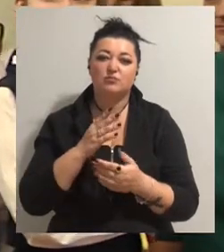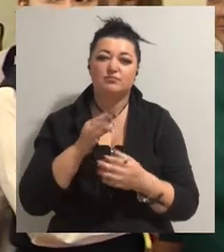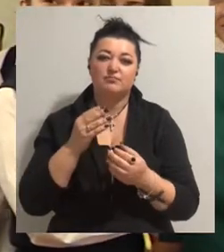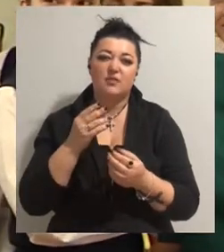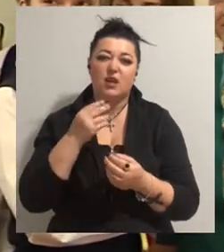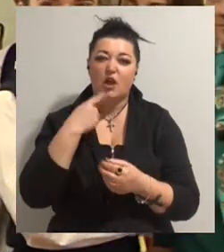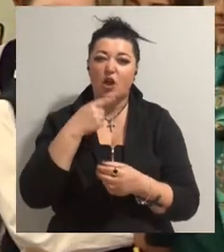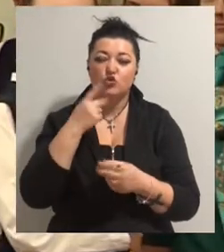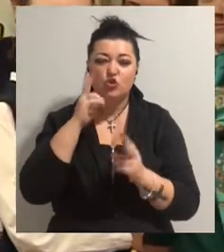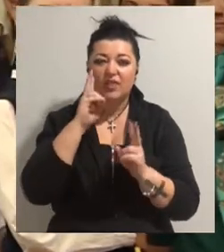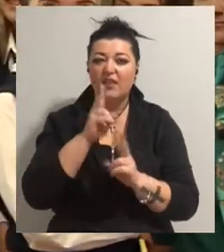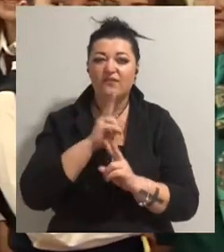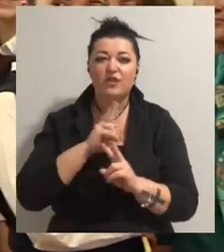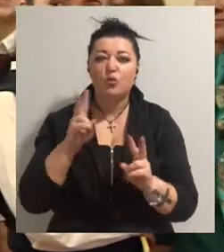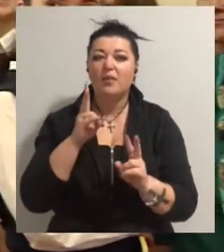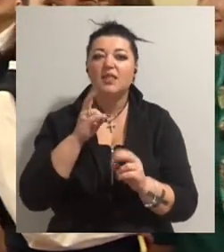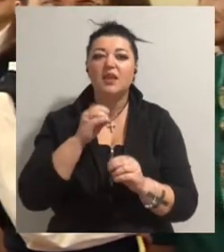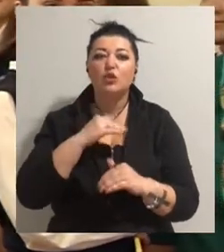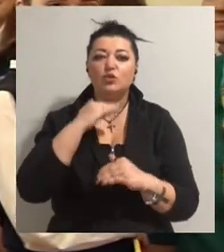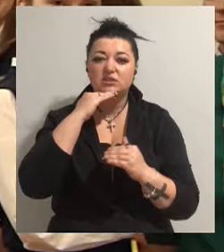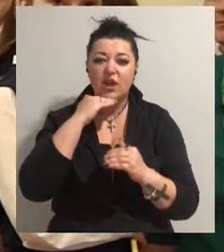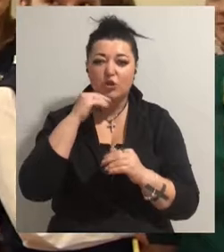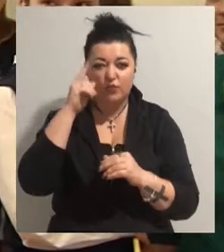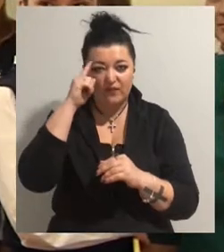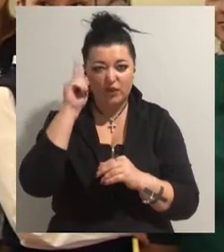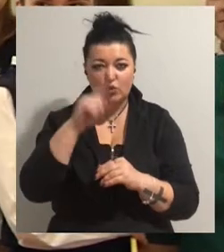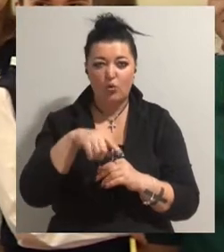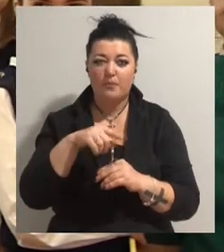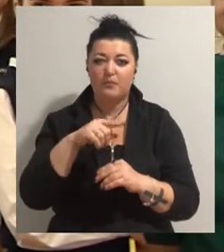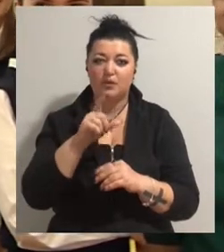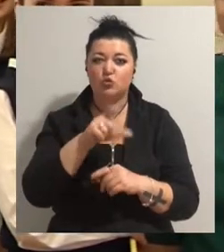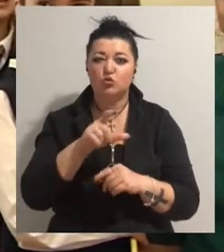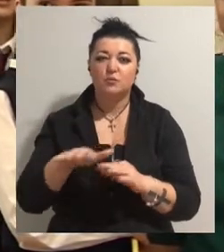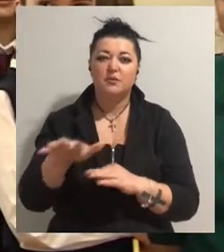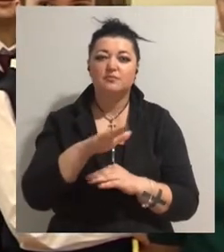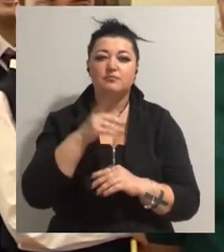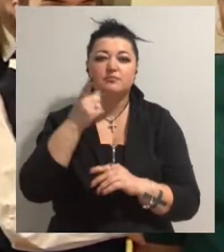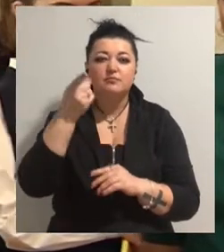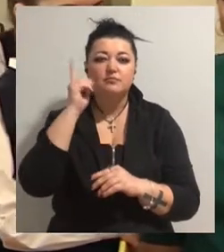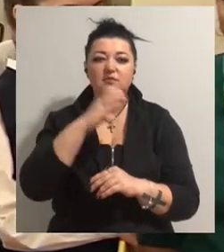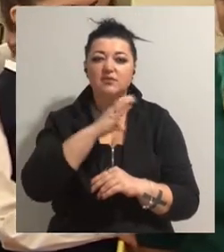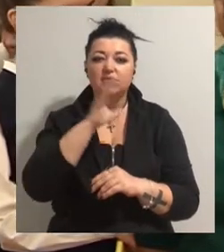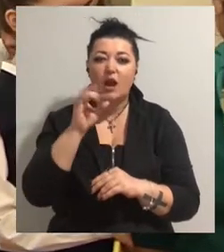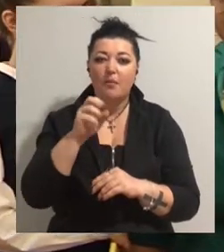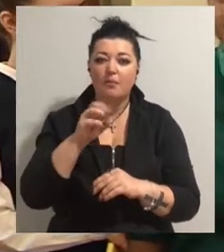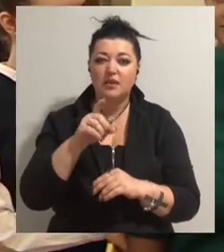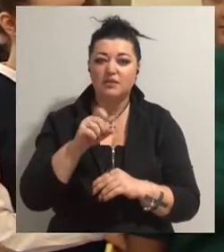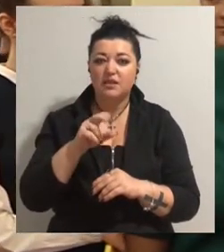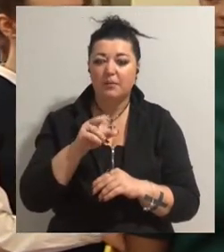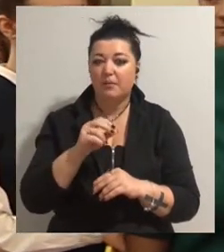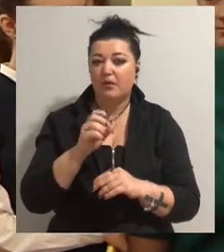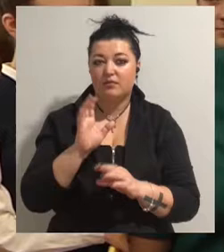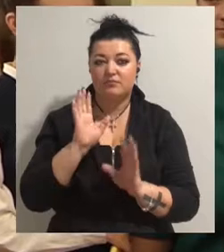невідомі, недостатньо відомі суспільству, оскільки ще за радянської доби, а Мазепа ще за імперська, вони стали